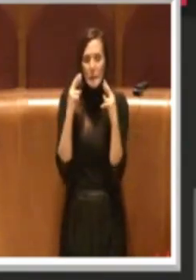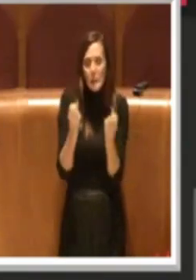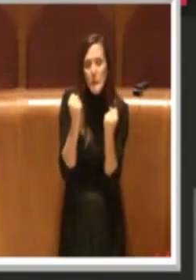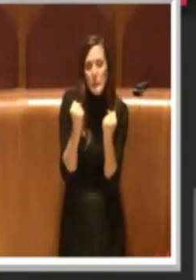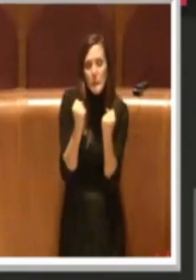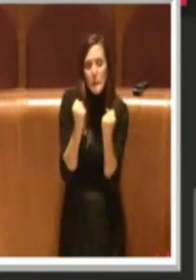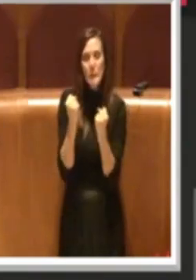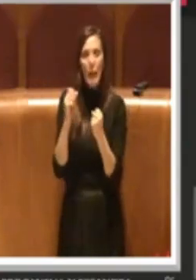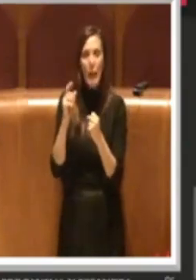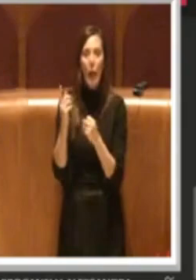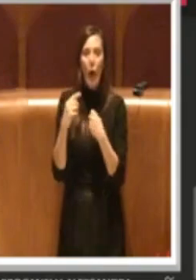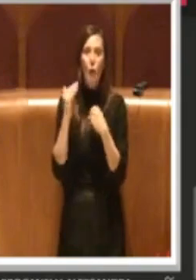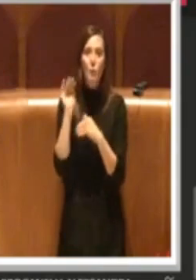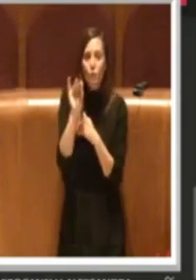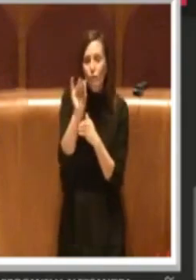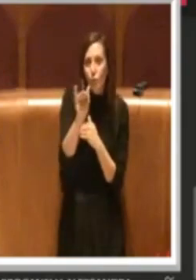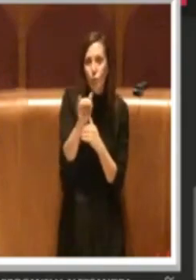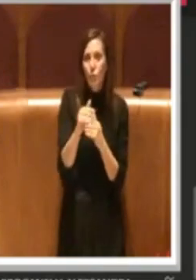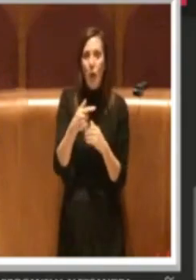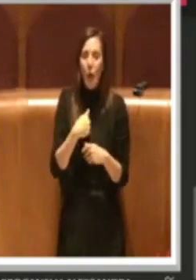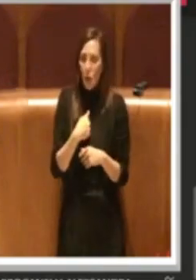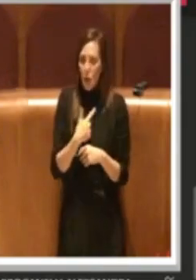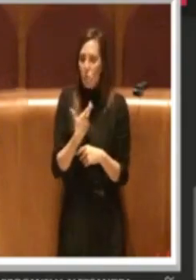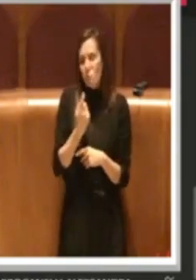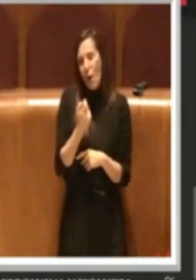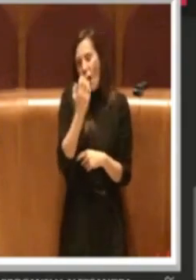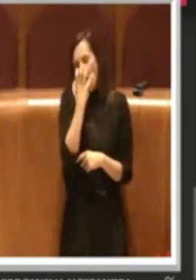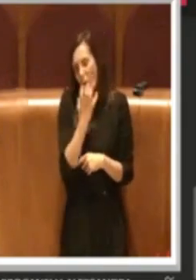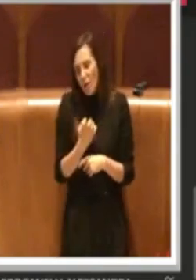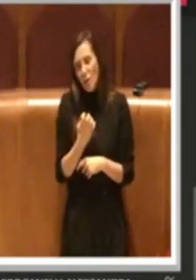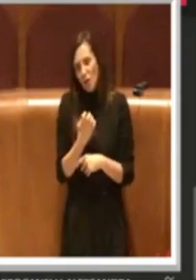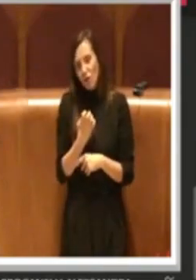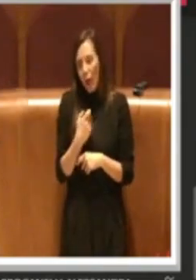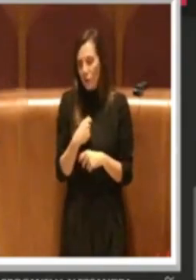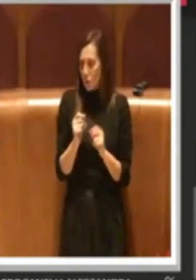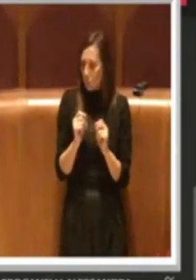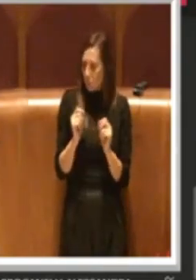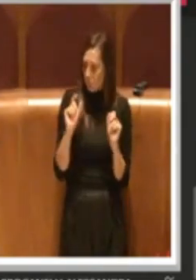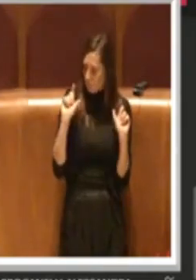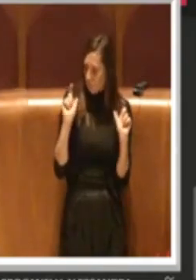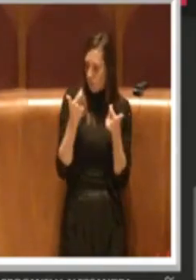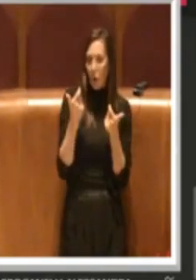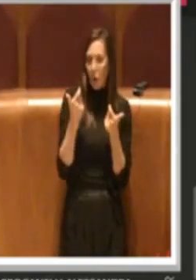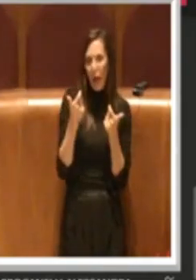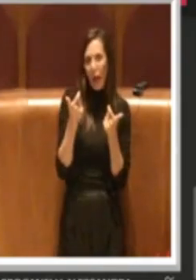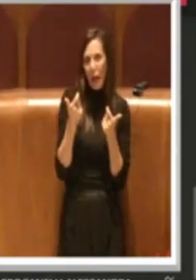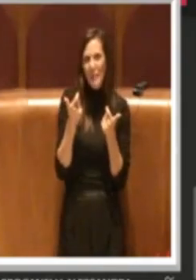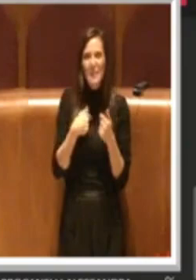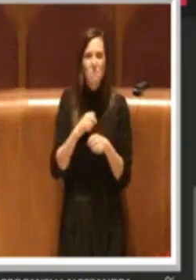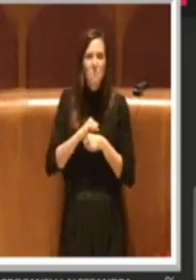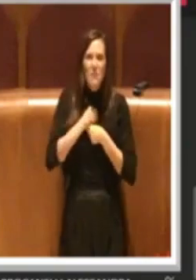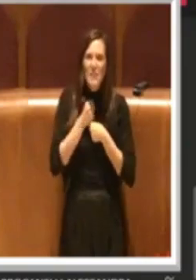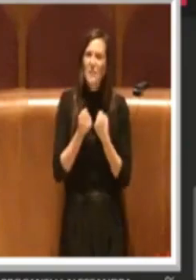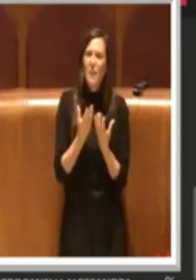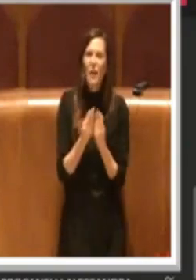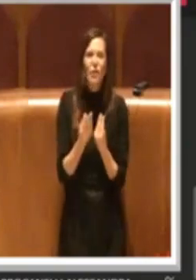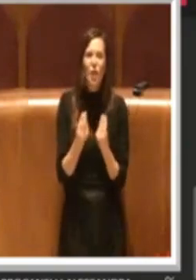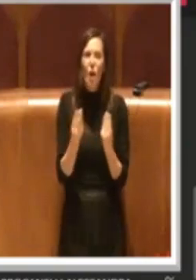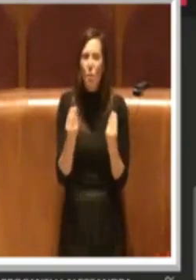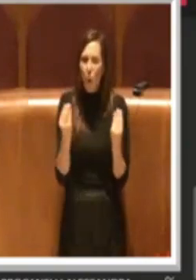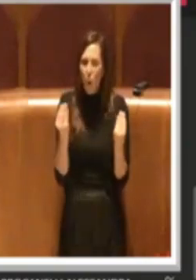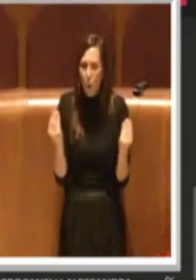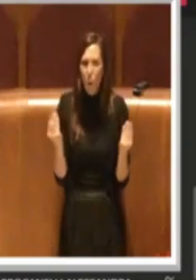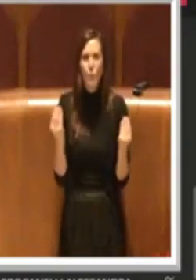'aspettavo e sono stupito e amareggiato di questo, veramente mi dispiace moltissimo. Non